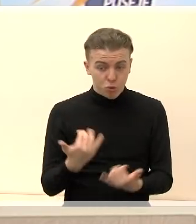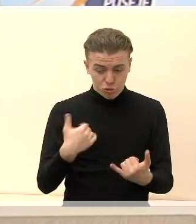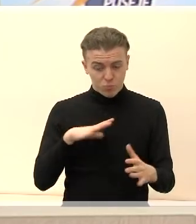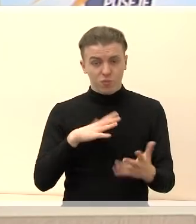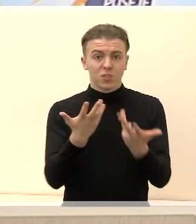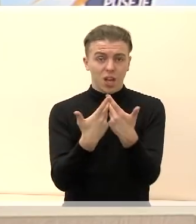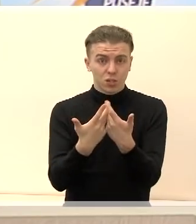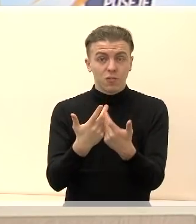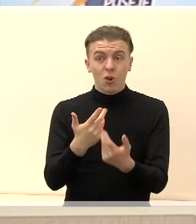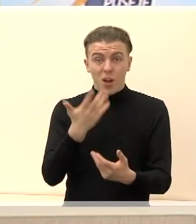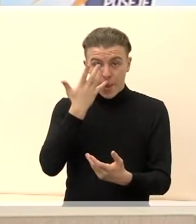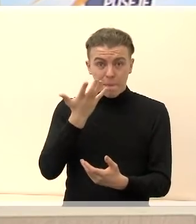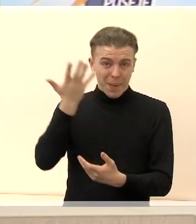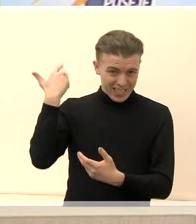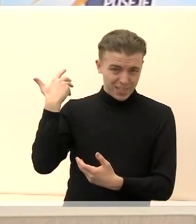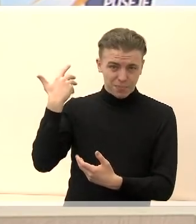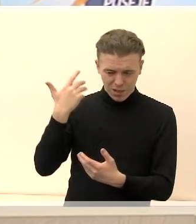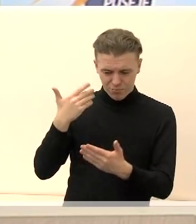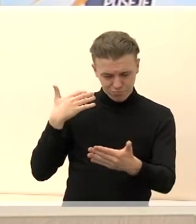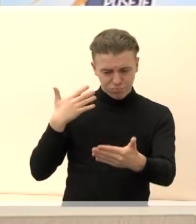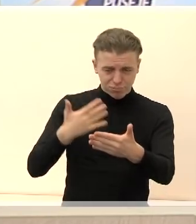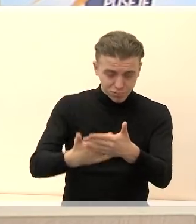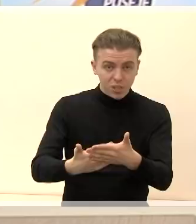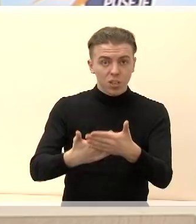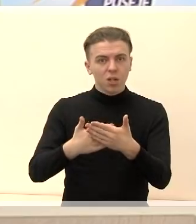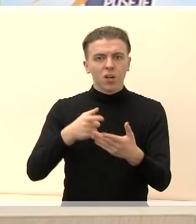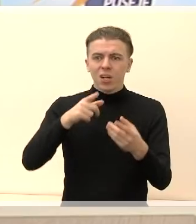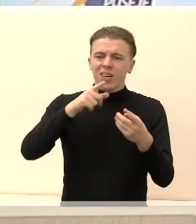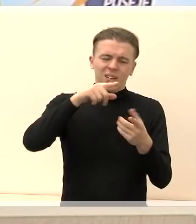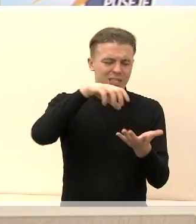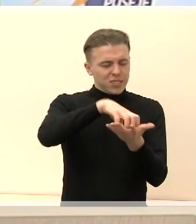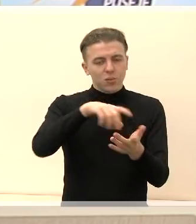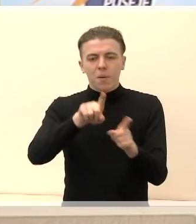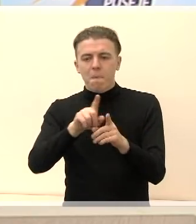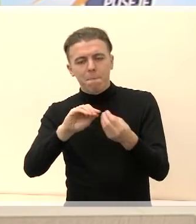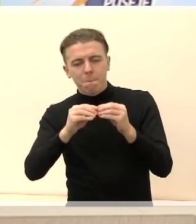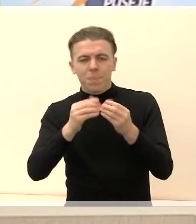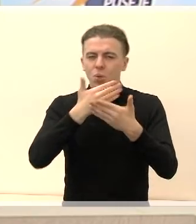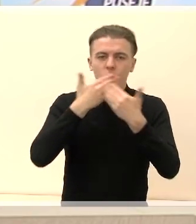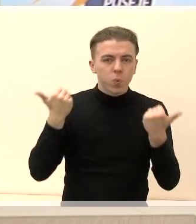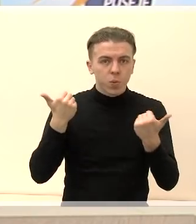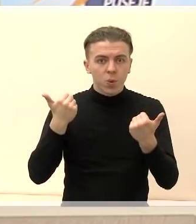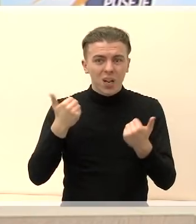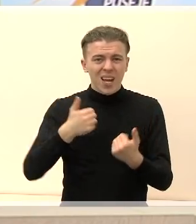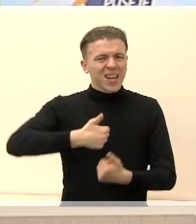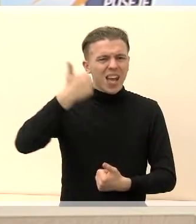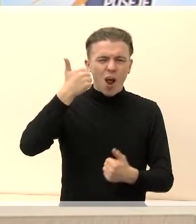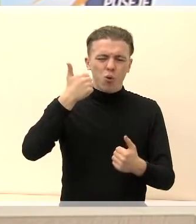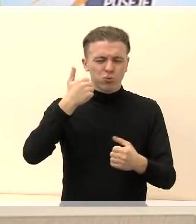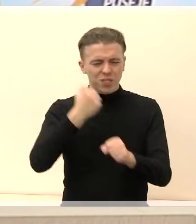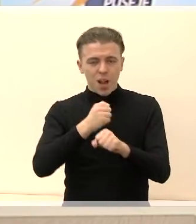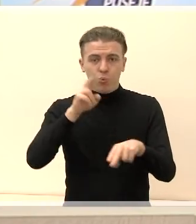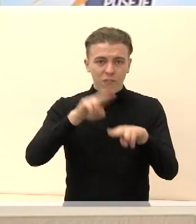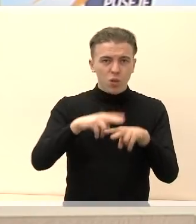per paskutinius penkis metus centrinius institucijos, nederindamas su niekum, iš Marijampolės iškėlė geriausiai apmokomų darbo vietų